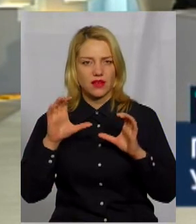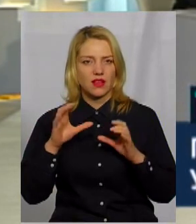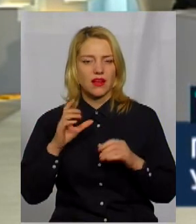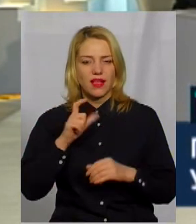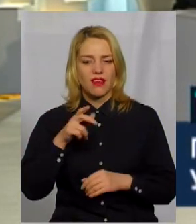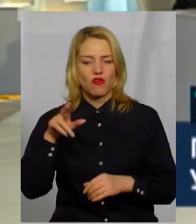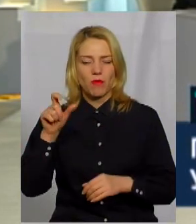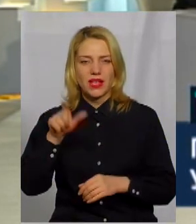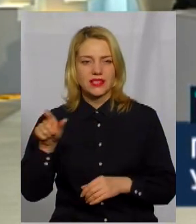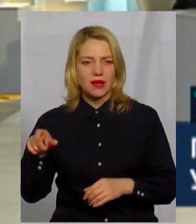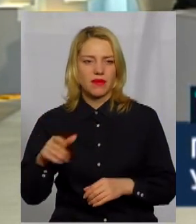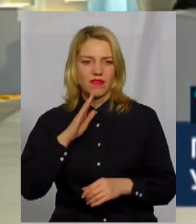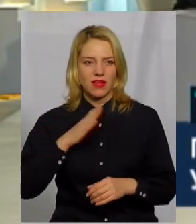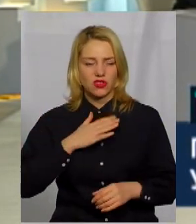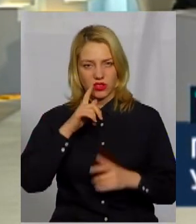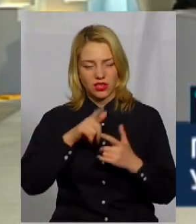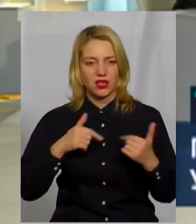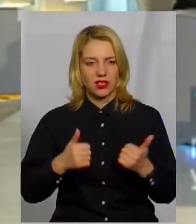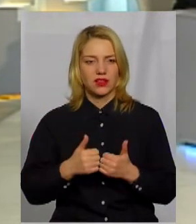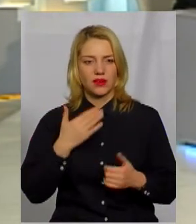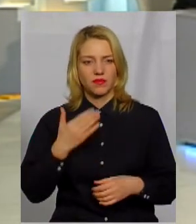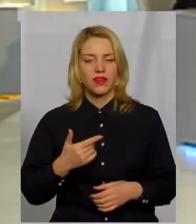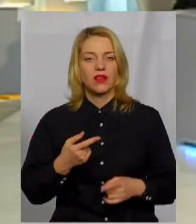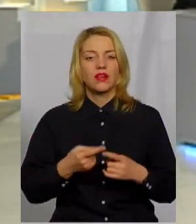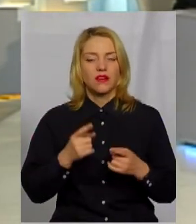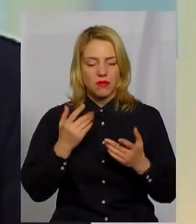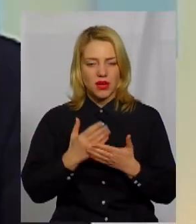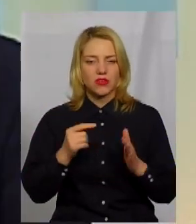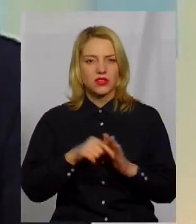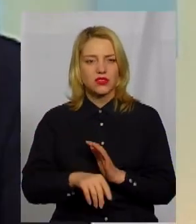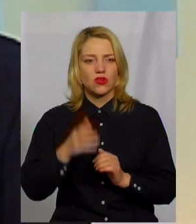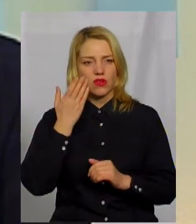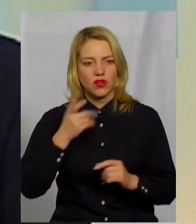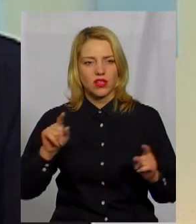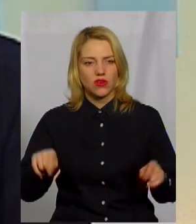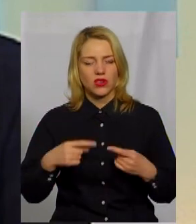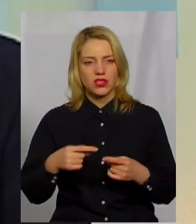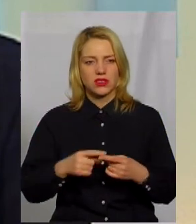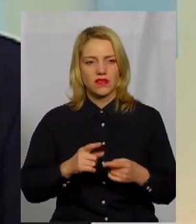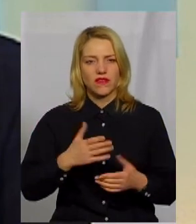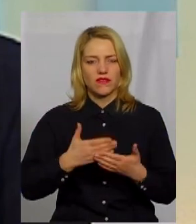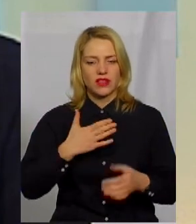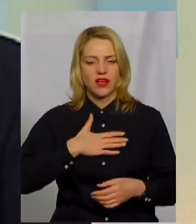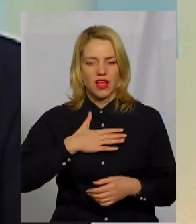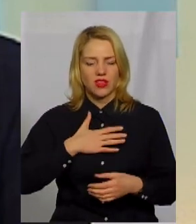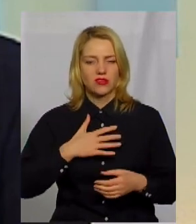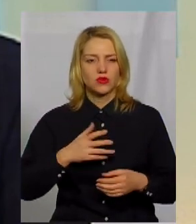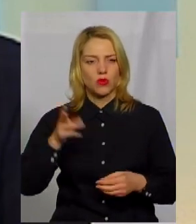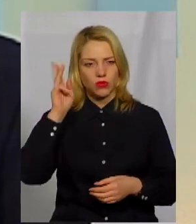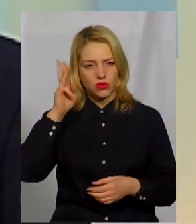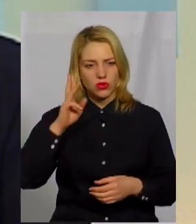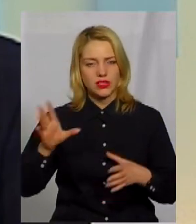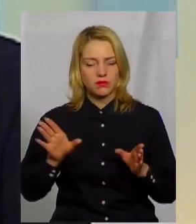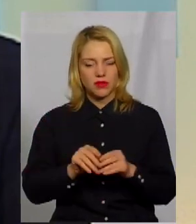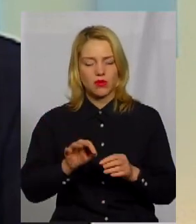нашої країни? Коротко. Звичайно, вони мають значення, коли ми організовували від Канадського посольства спільний з поліцією проєкт,